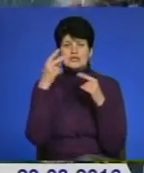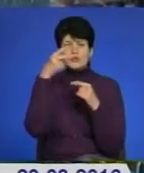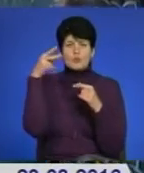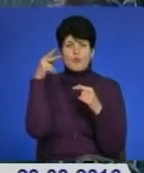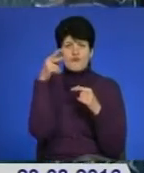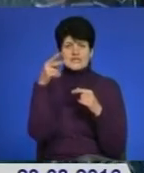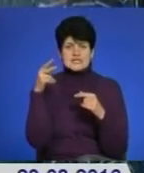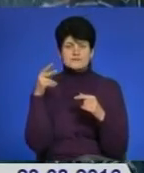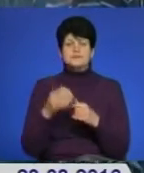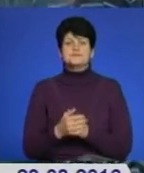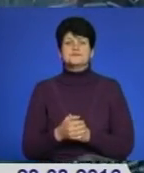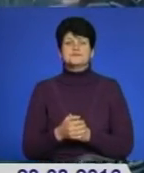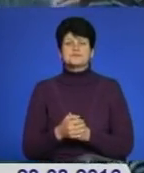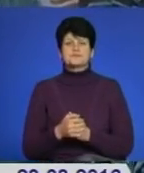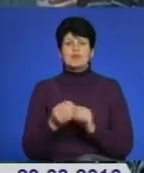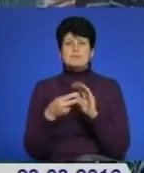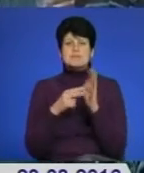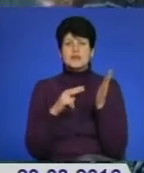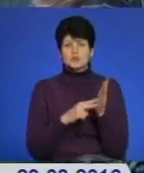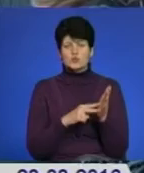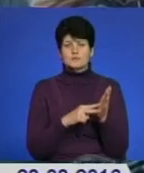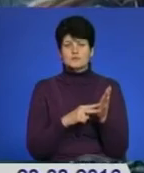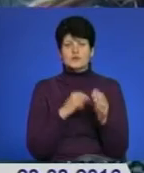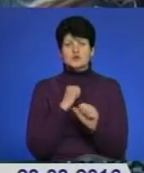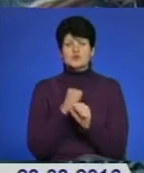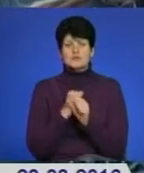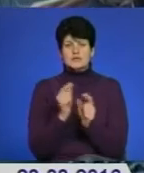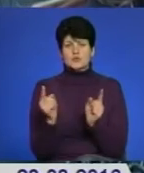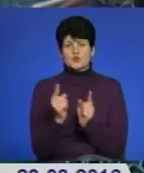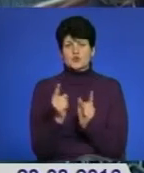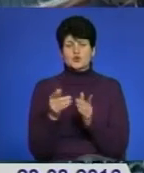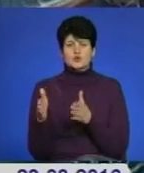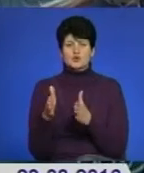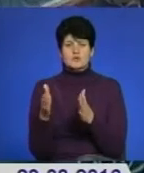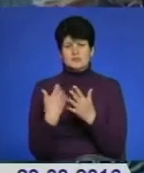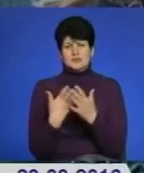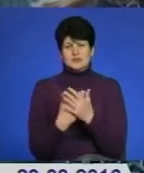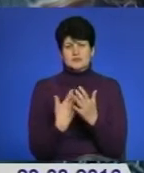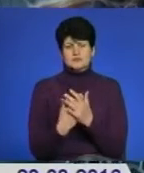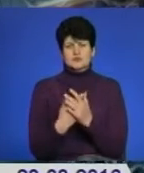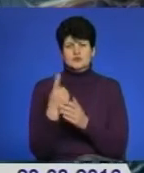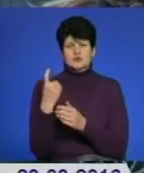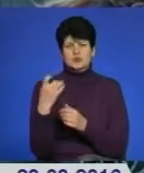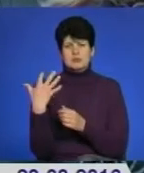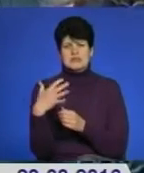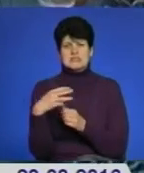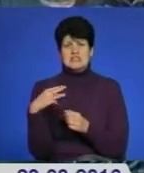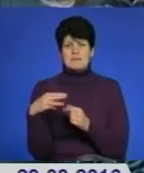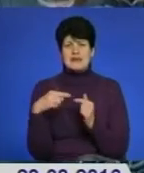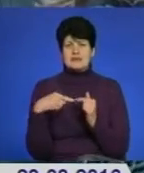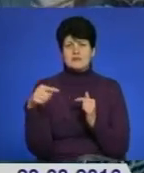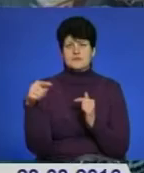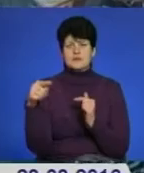поверсі. Плануємо зробити кусочок дороги, відрізок близько 150 метрів.